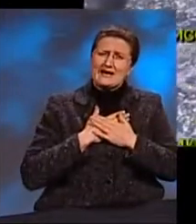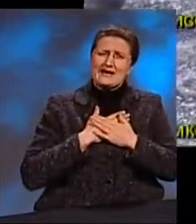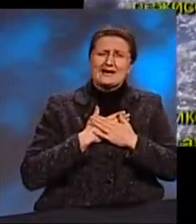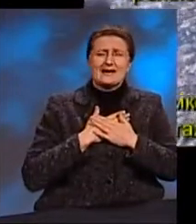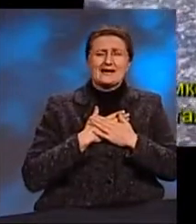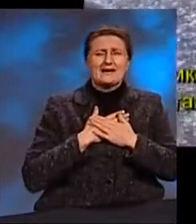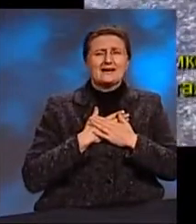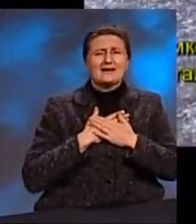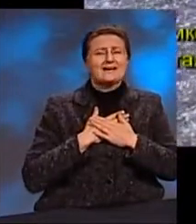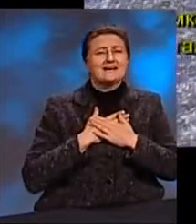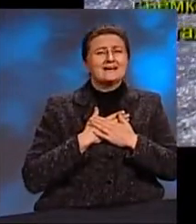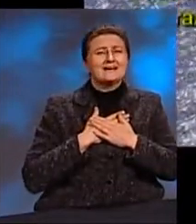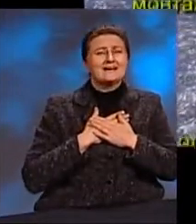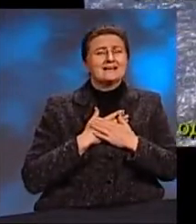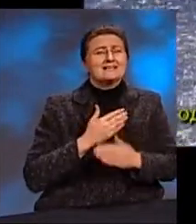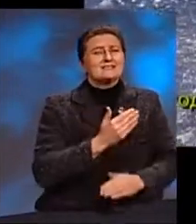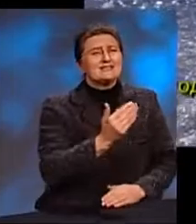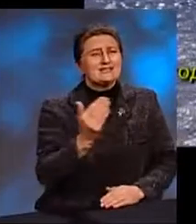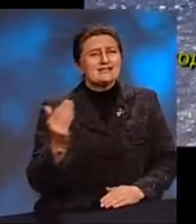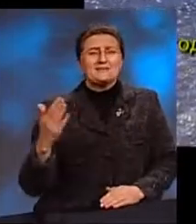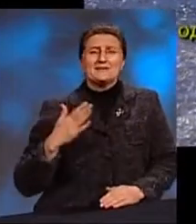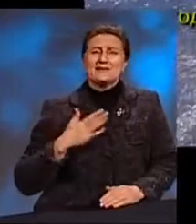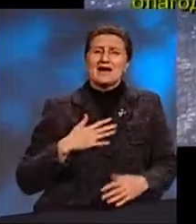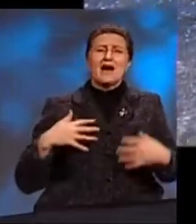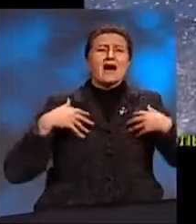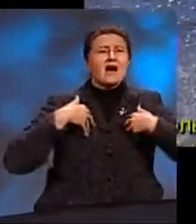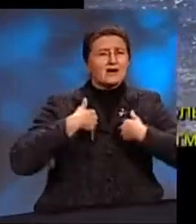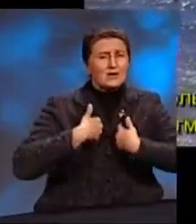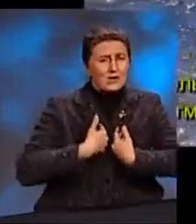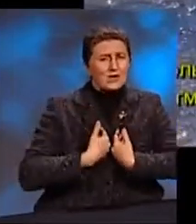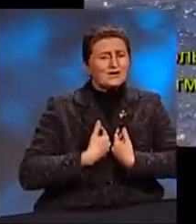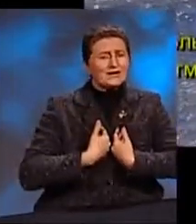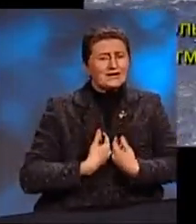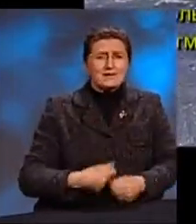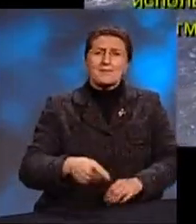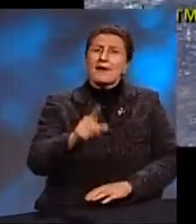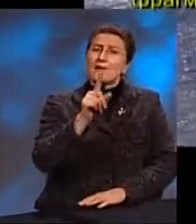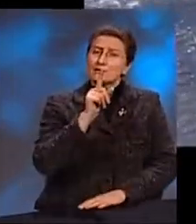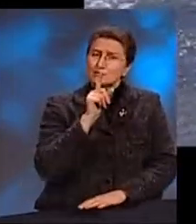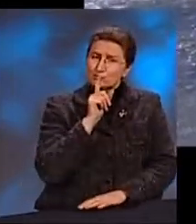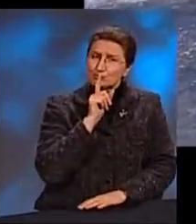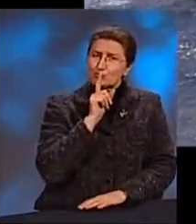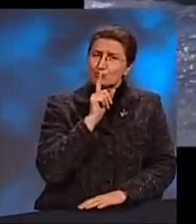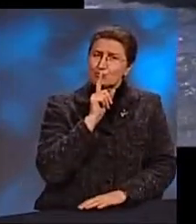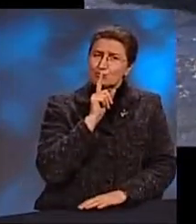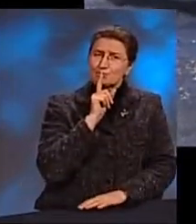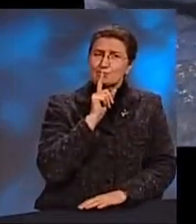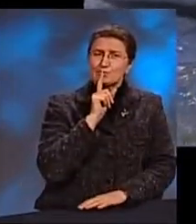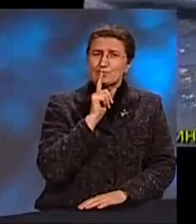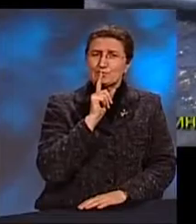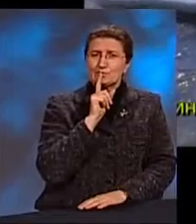ними я о горе помолчу